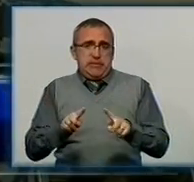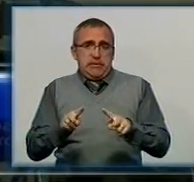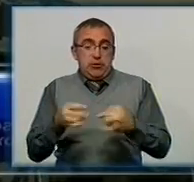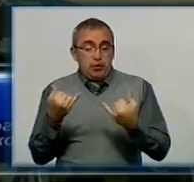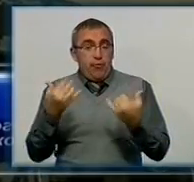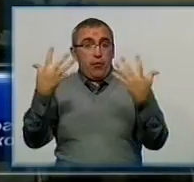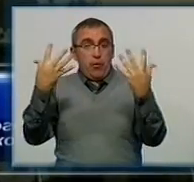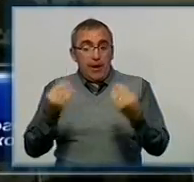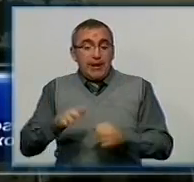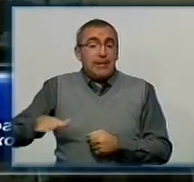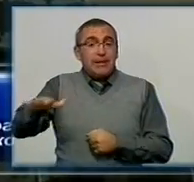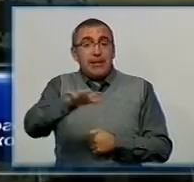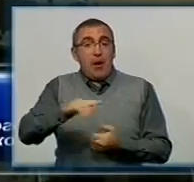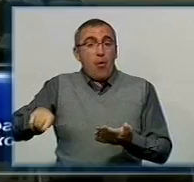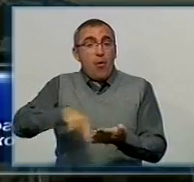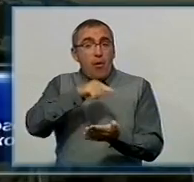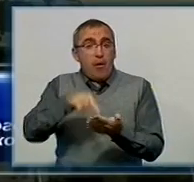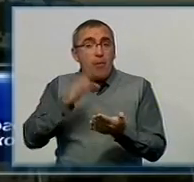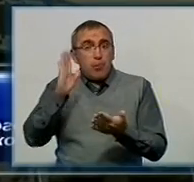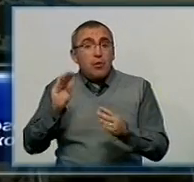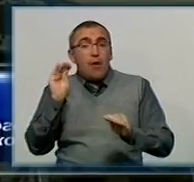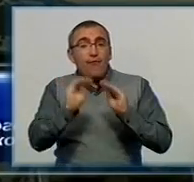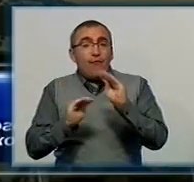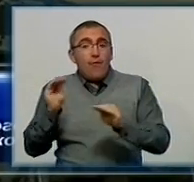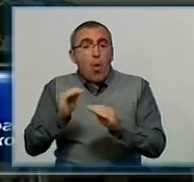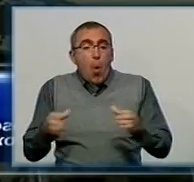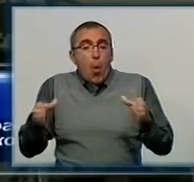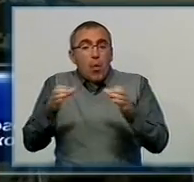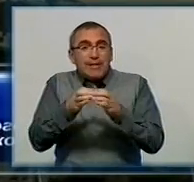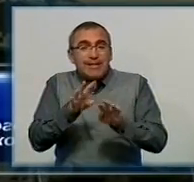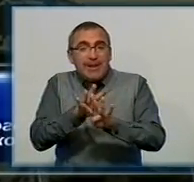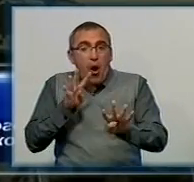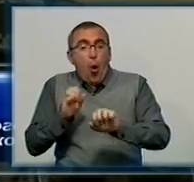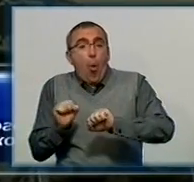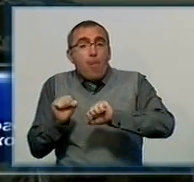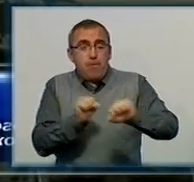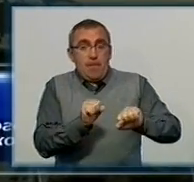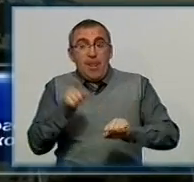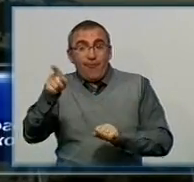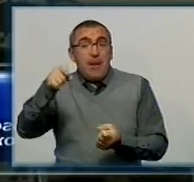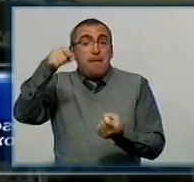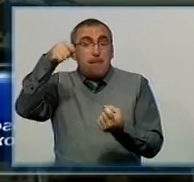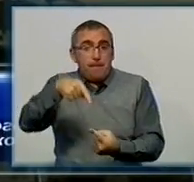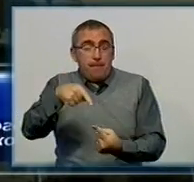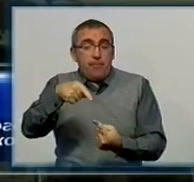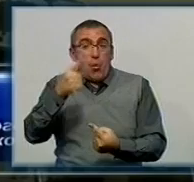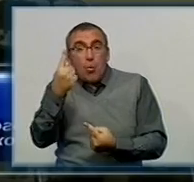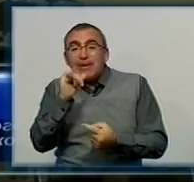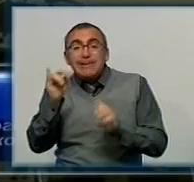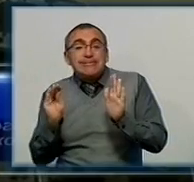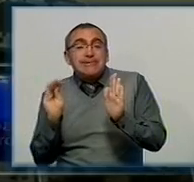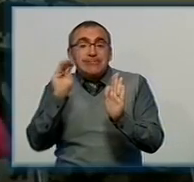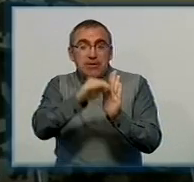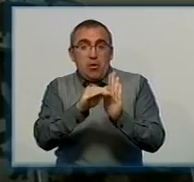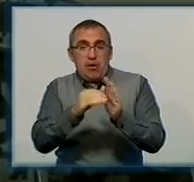на території міста будуть формуватися отряди оборони. Ви підназначені в один із цих отрядів